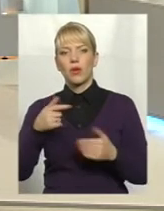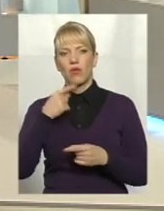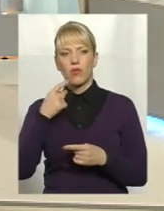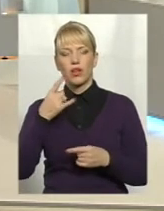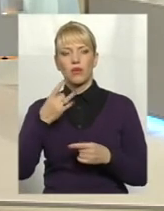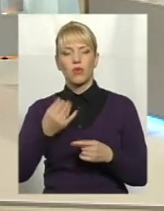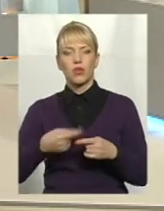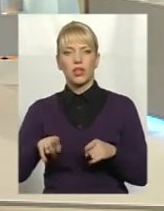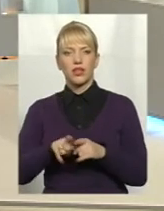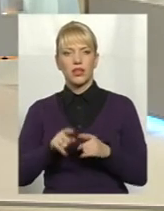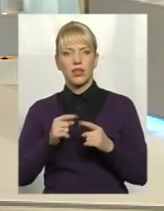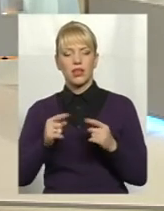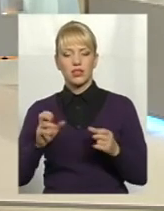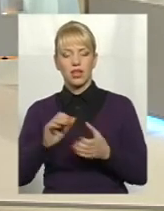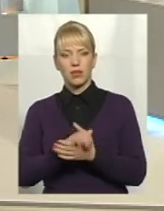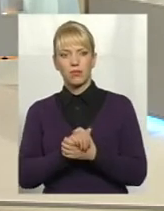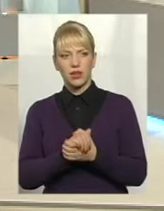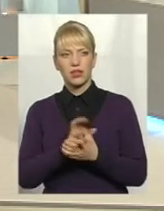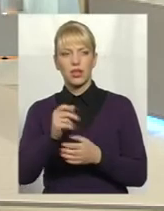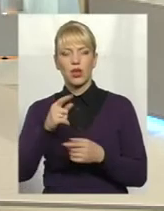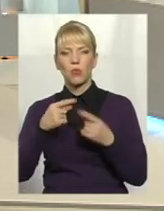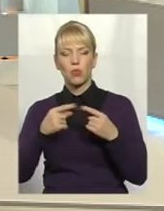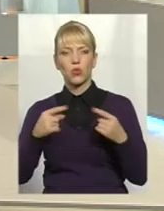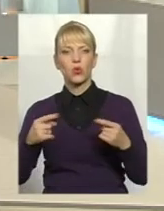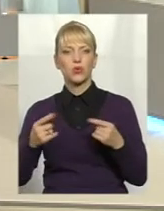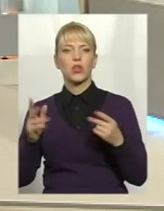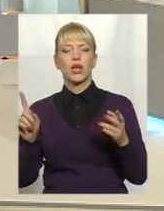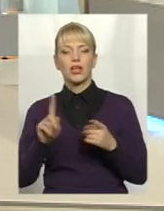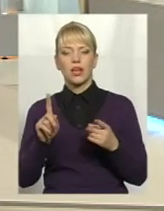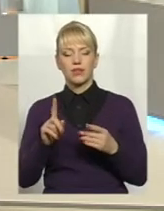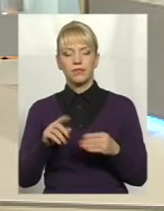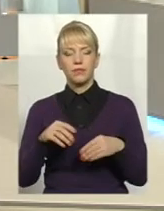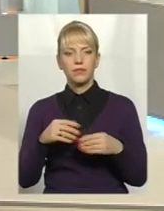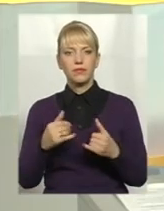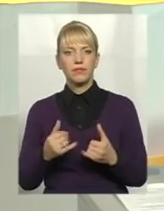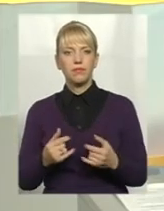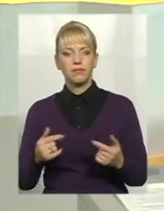про такі речі мирні і продукцію, яка придатна саме для мирного життя. Все ж підприємство входить до